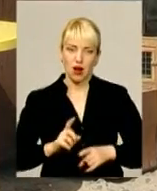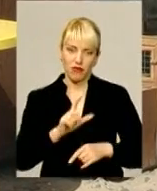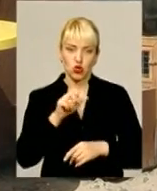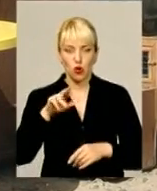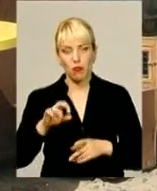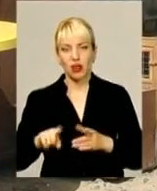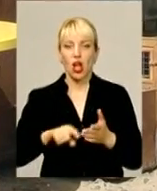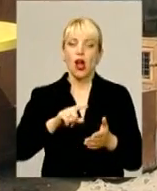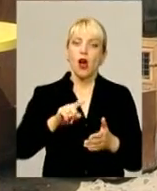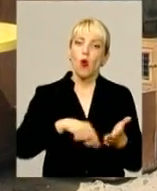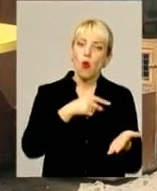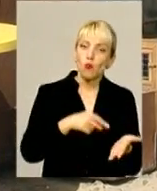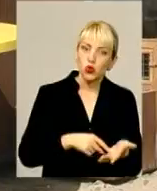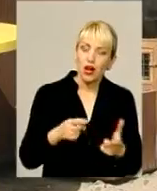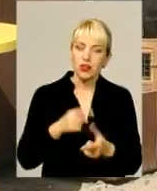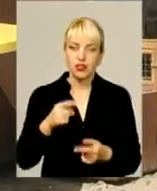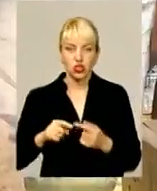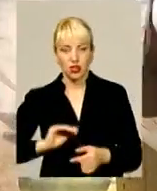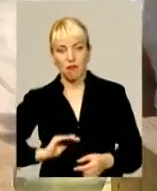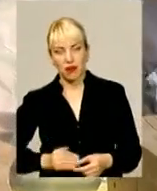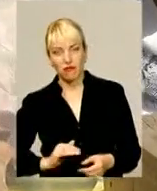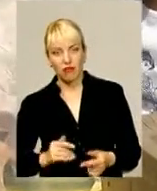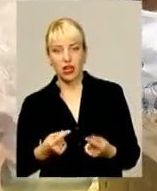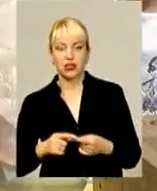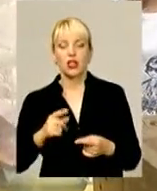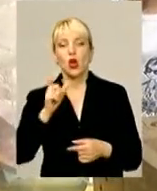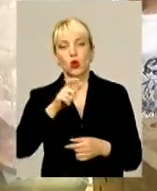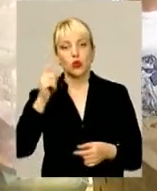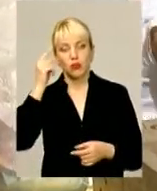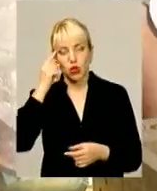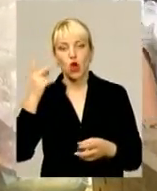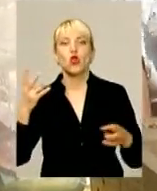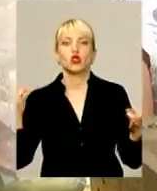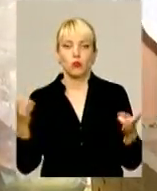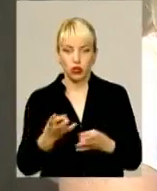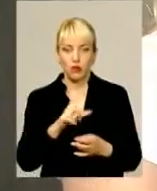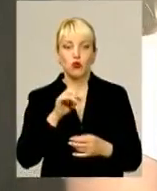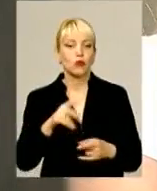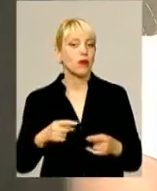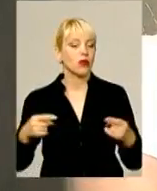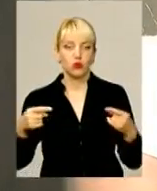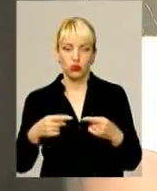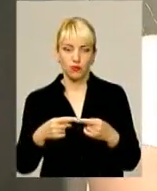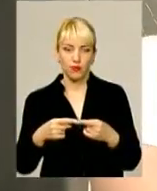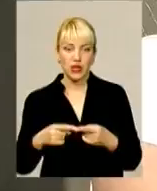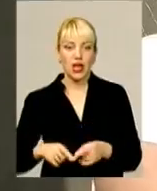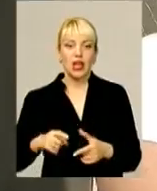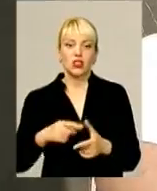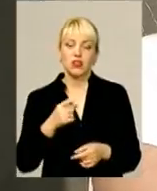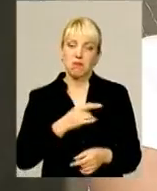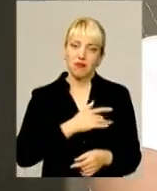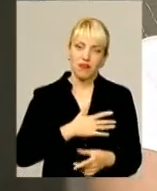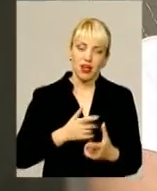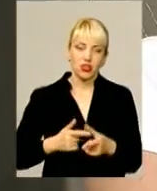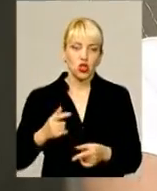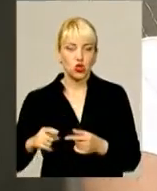комунальний чи приватний, містяни ще міркують. Але те, що звіринець потрібний, не сумніваються. Чи приватний, чи комунальний, я